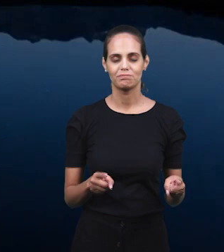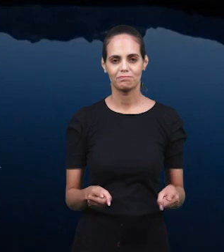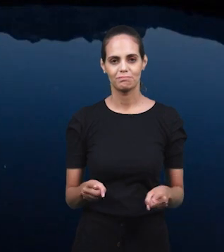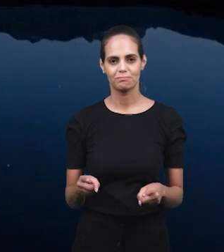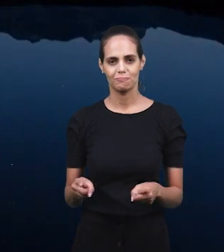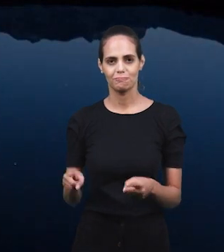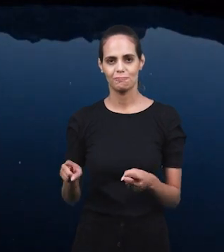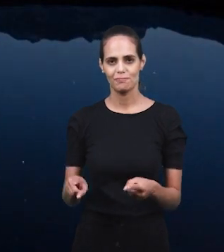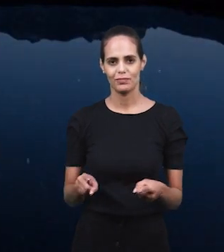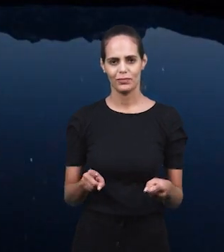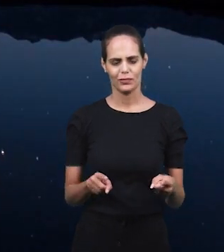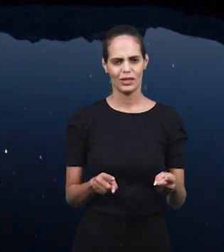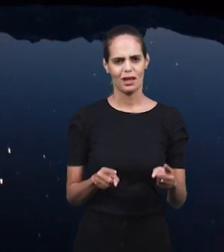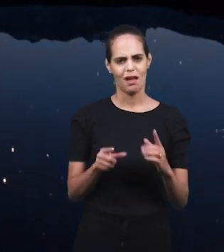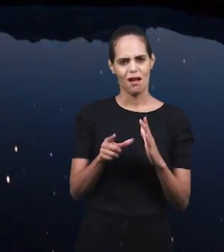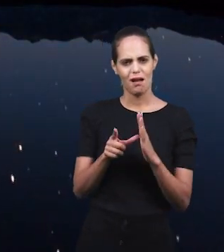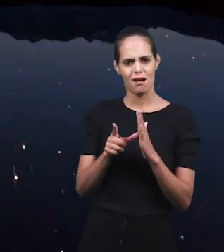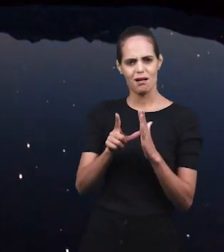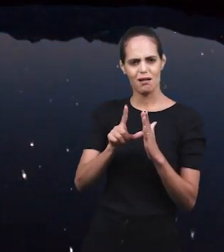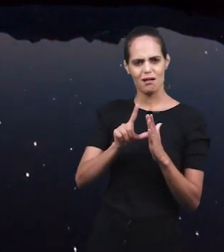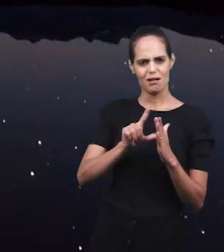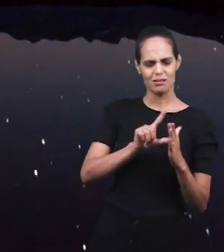Жизнь моя такая пустая,